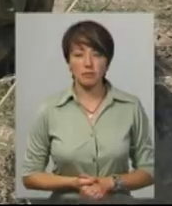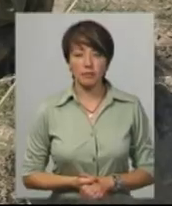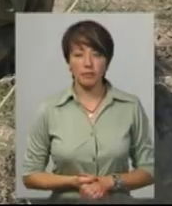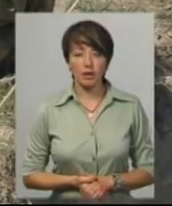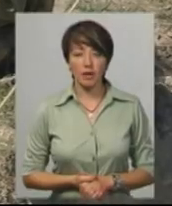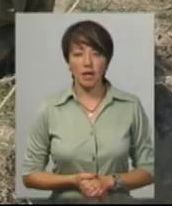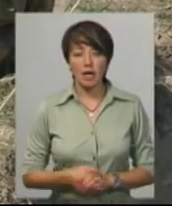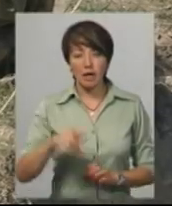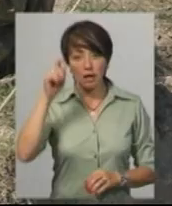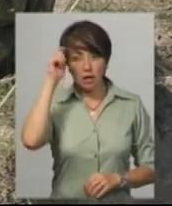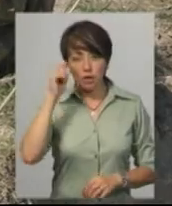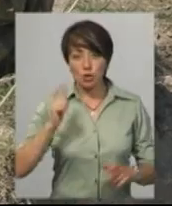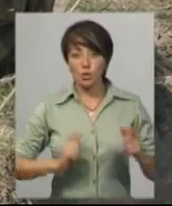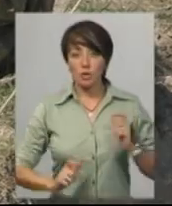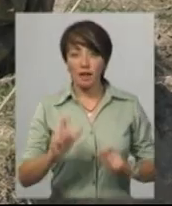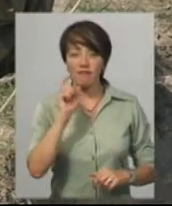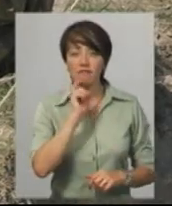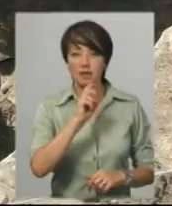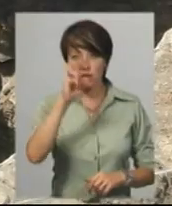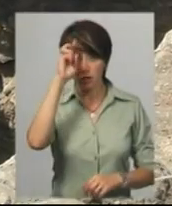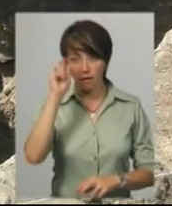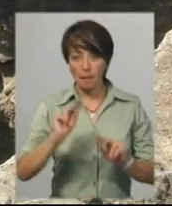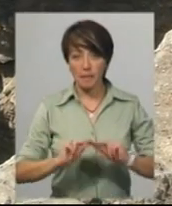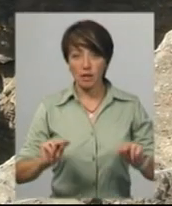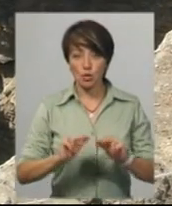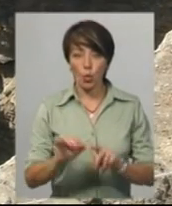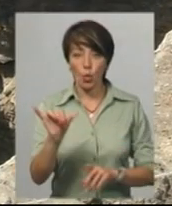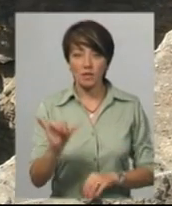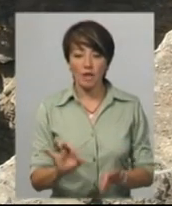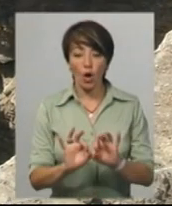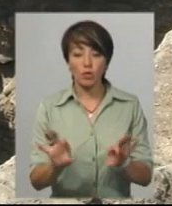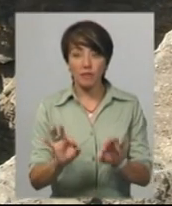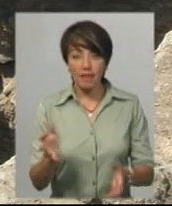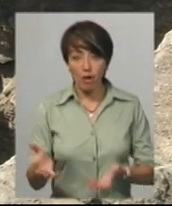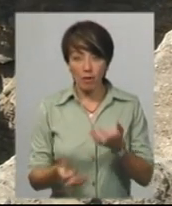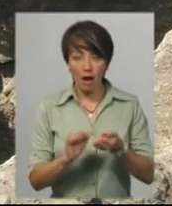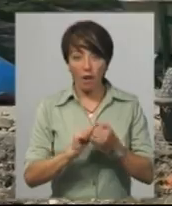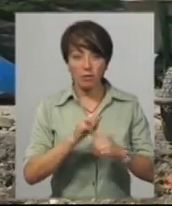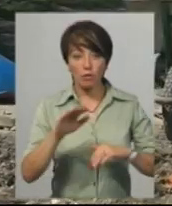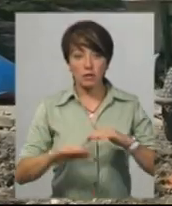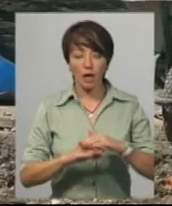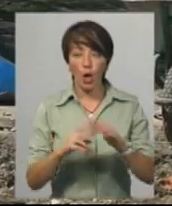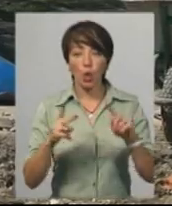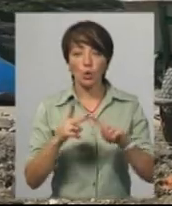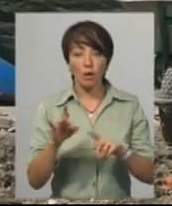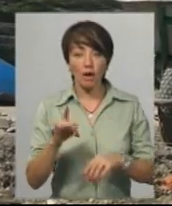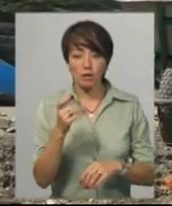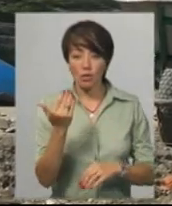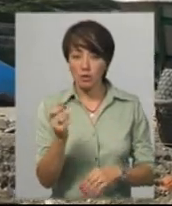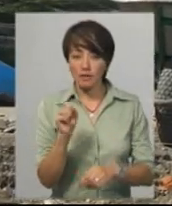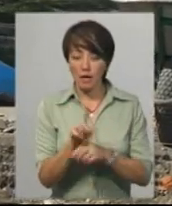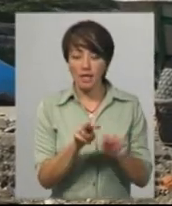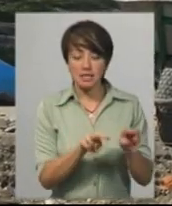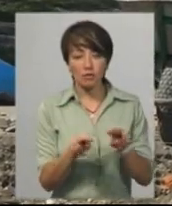Дмитро Ленчук – студент Вінницького державного педагогічного університету. Розповідає, що на розкопках у Кам'янці-Подільському – вдруге. Його завдання, каже,